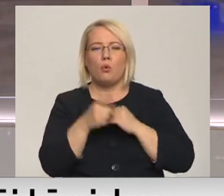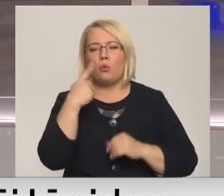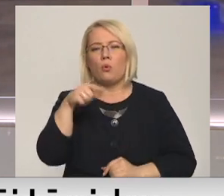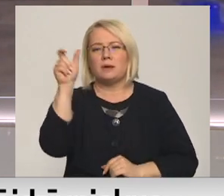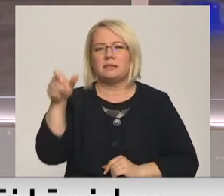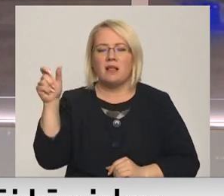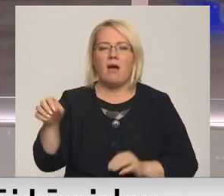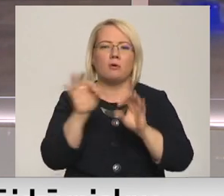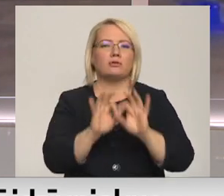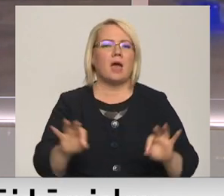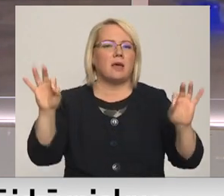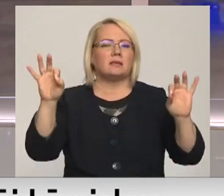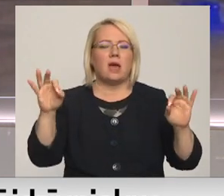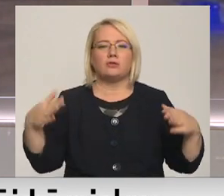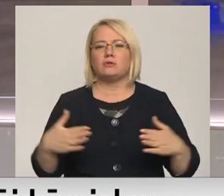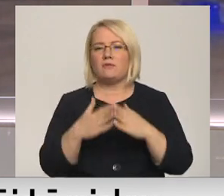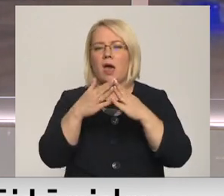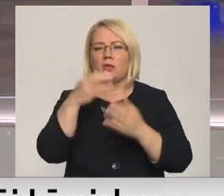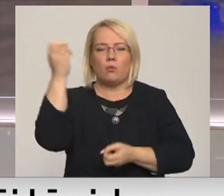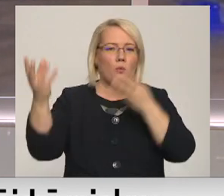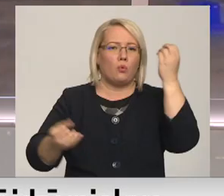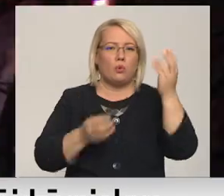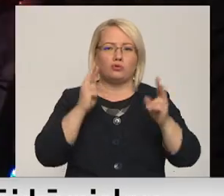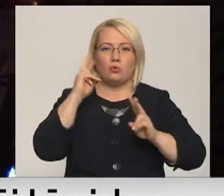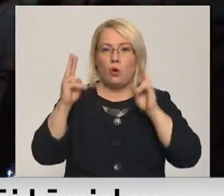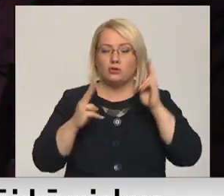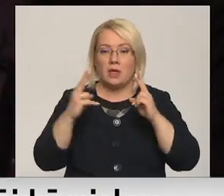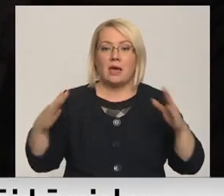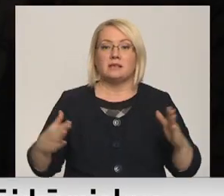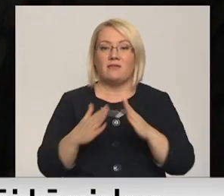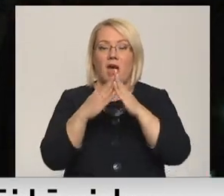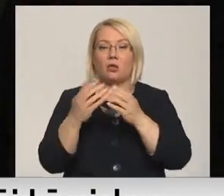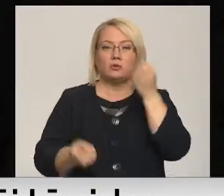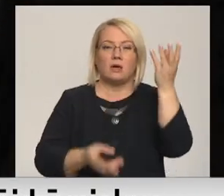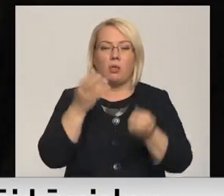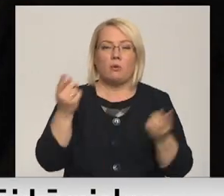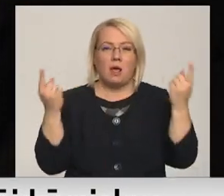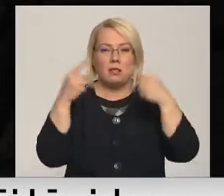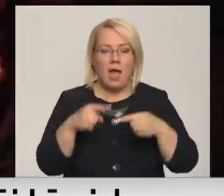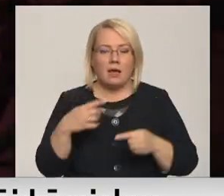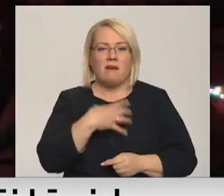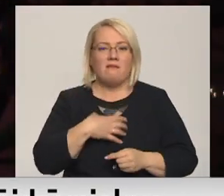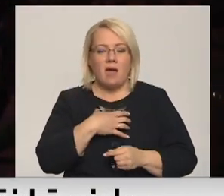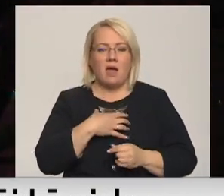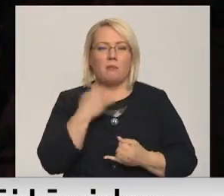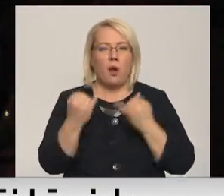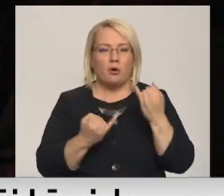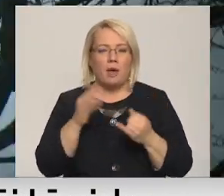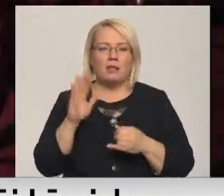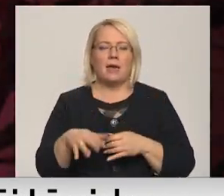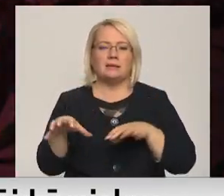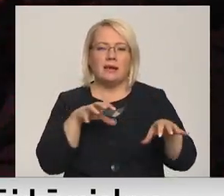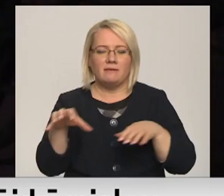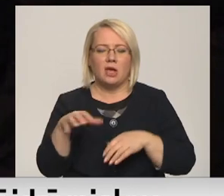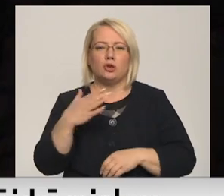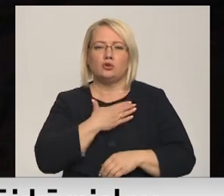šķietami krāšņās un svinīgās uguņošanas trokšņa. Svētku uguņošanas laikā jāparūpējas, lai dzīvnieki gan suņi, gan kaķi, gan arī